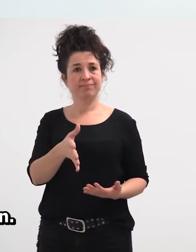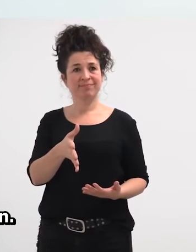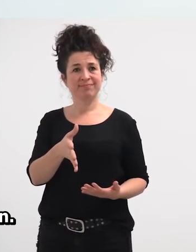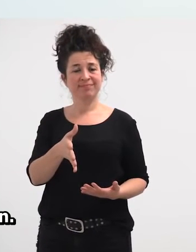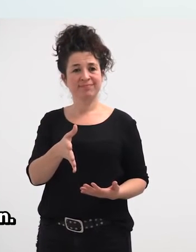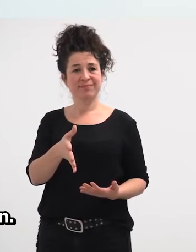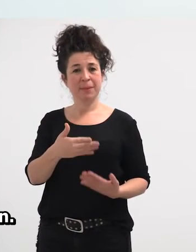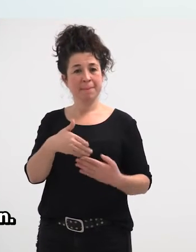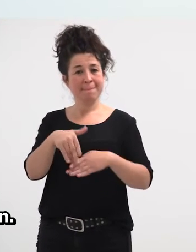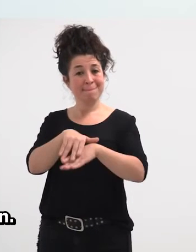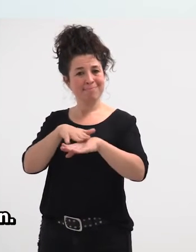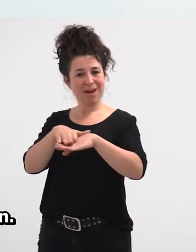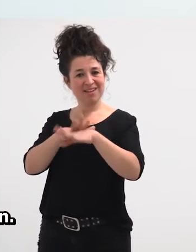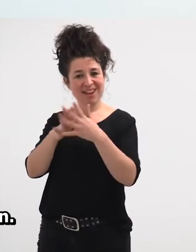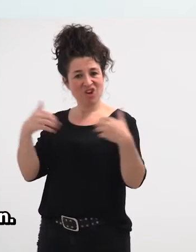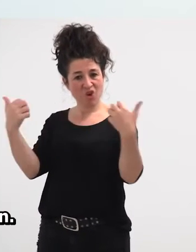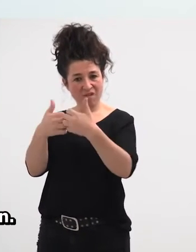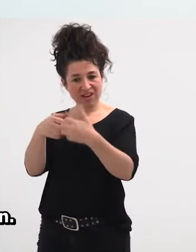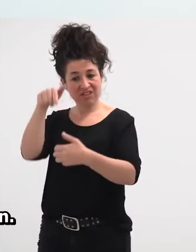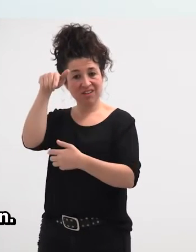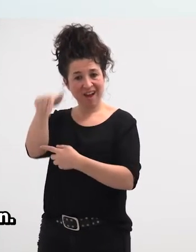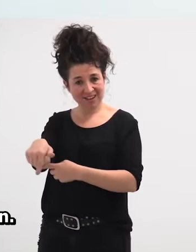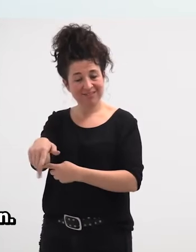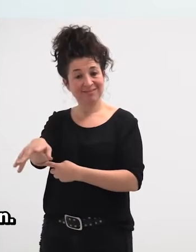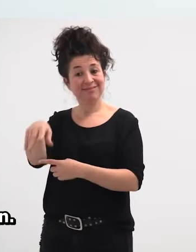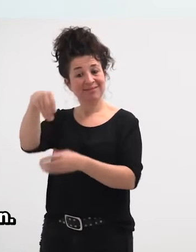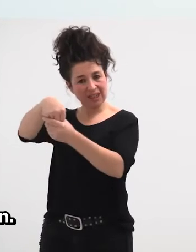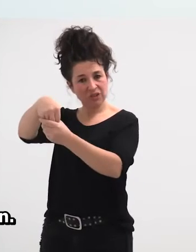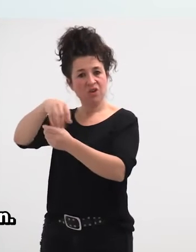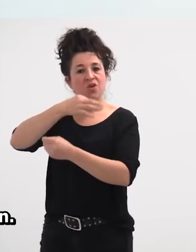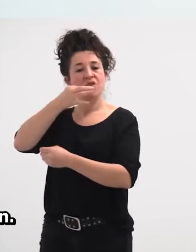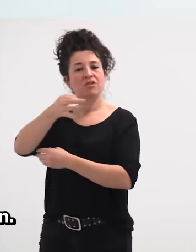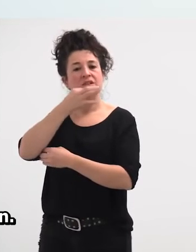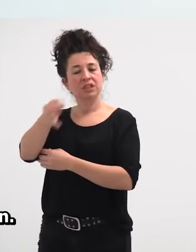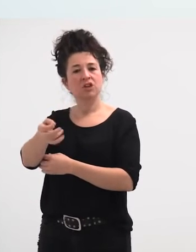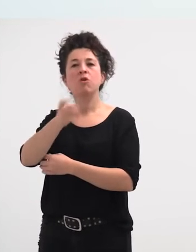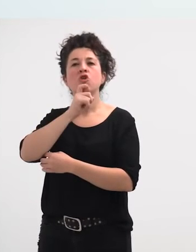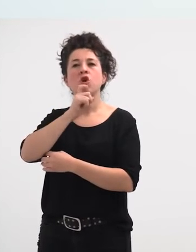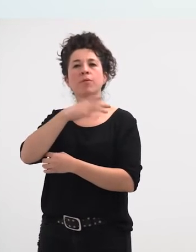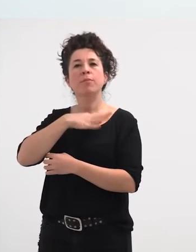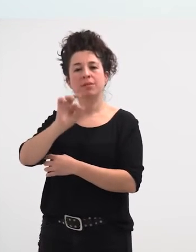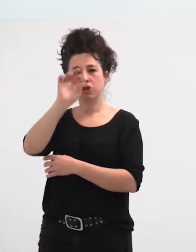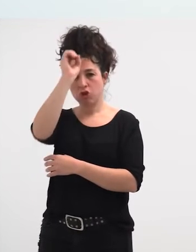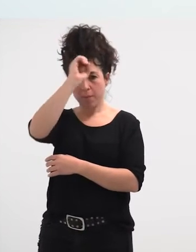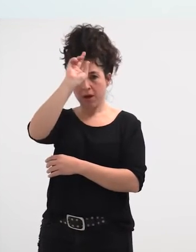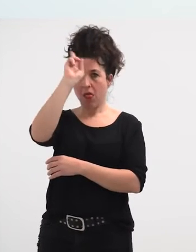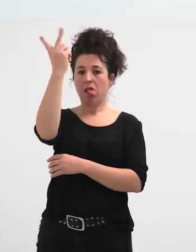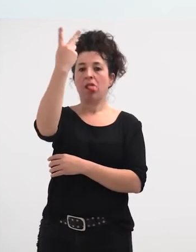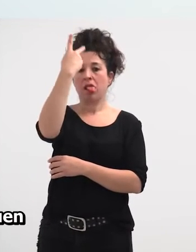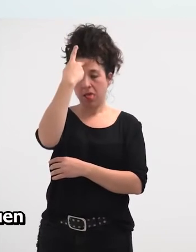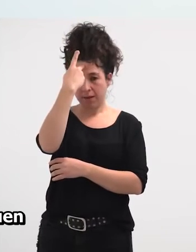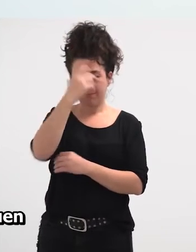funtsa dago, hor, errelatoan, nola aldatu iritziz. Horre,